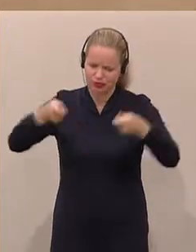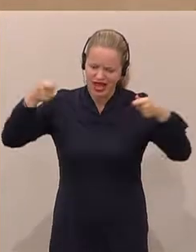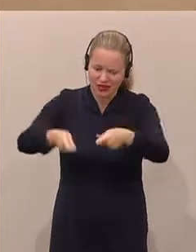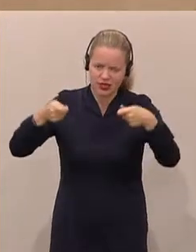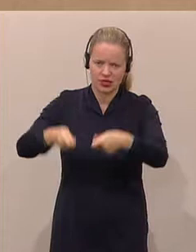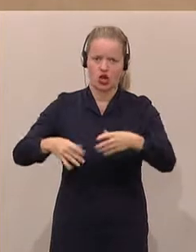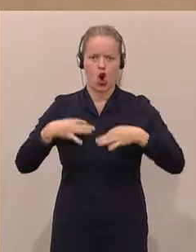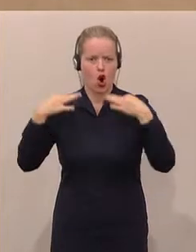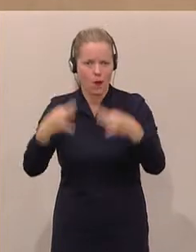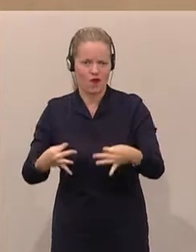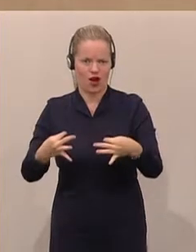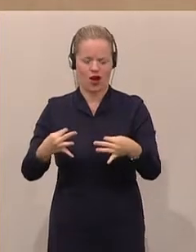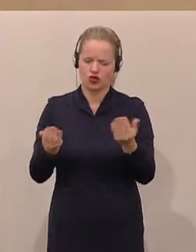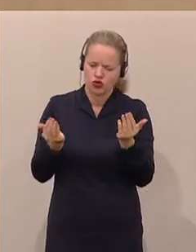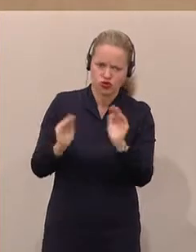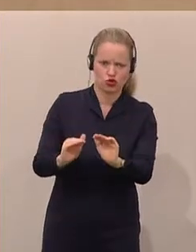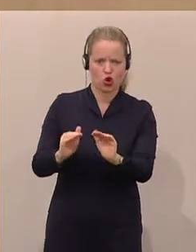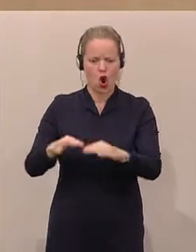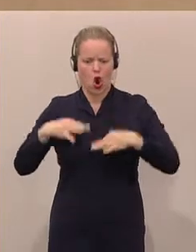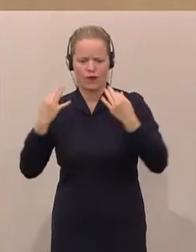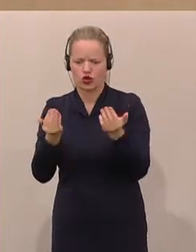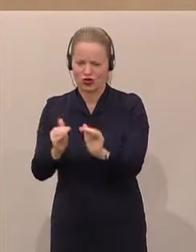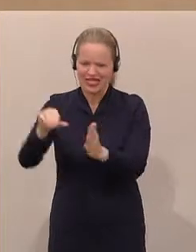zu investieren und für Gewaltprävention zu sorgen.